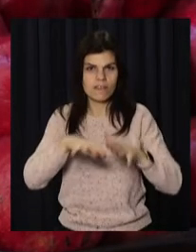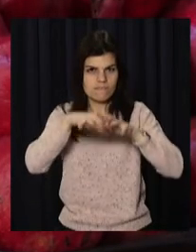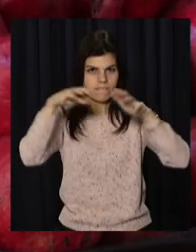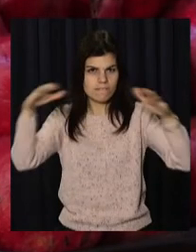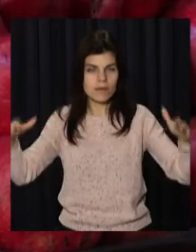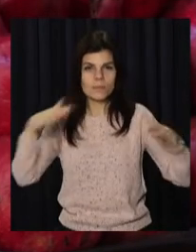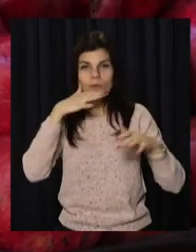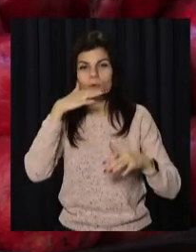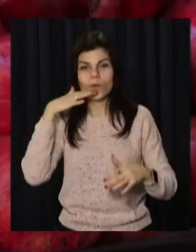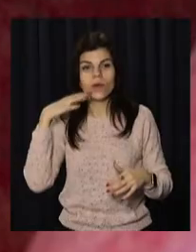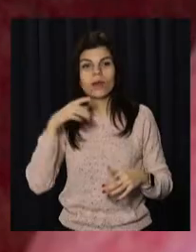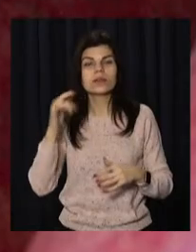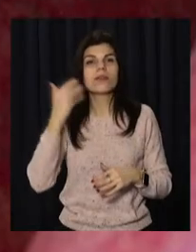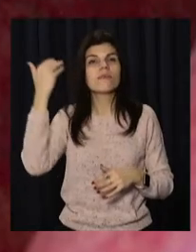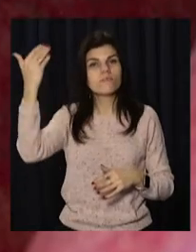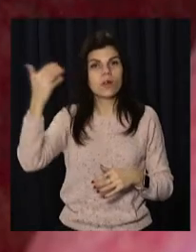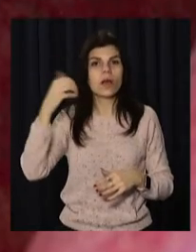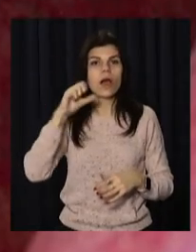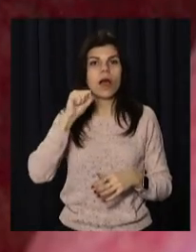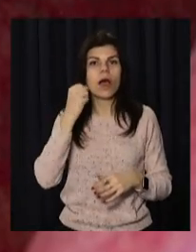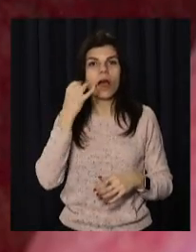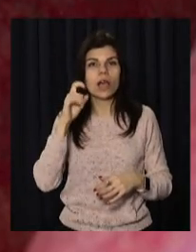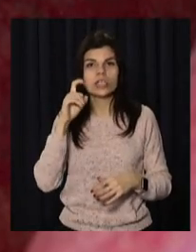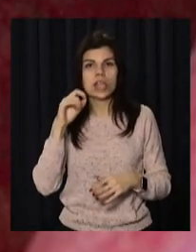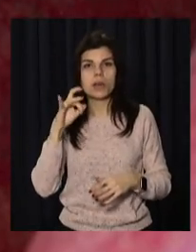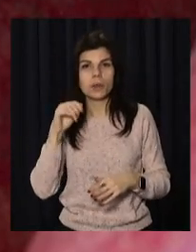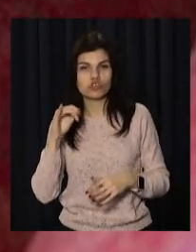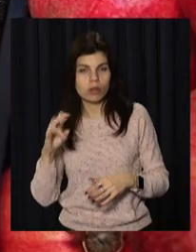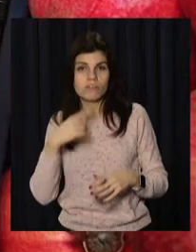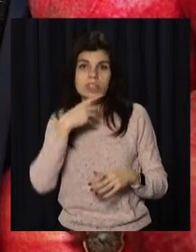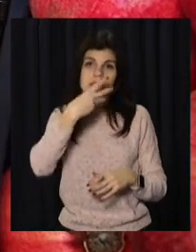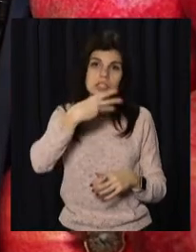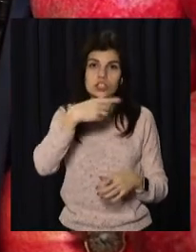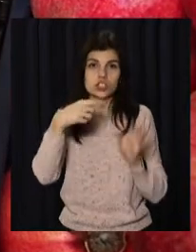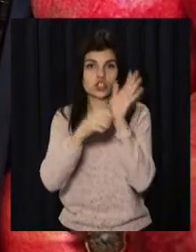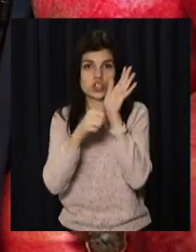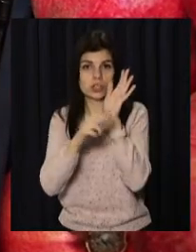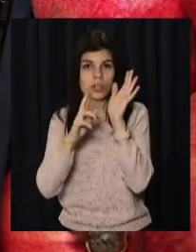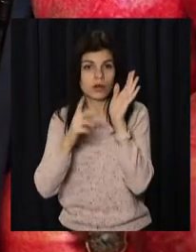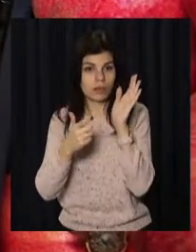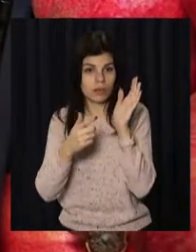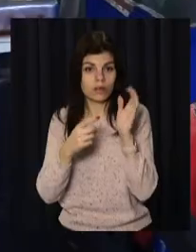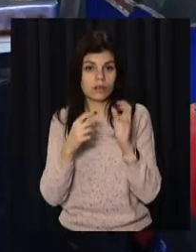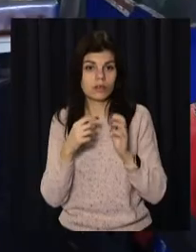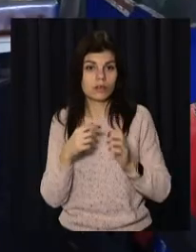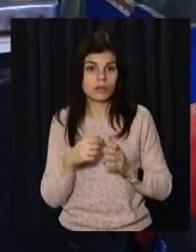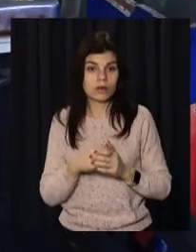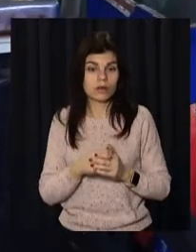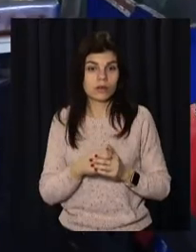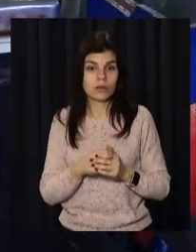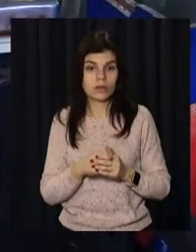переважно із Азербайджану. За кілограм на Ніпревлять від 50 до 70 гривень. Проте фрукт, який має